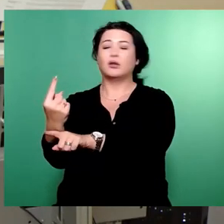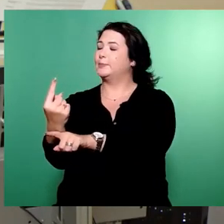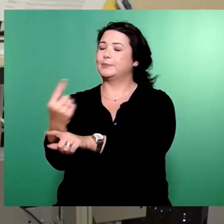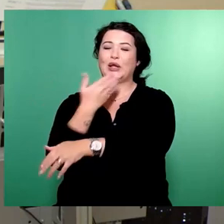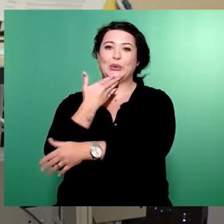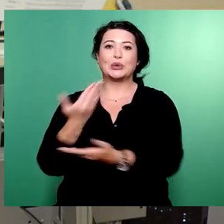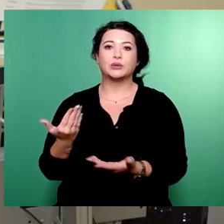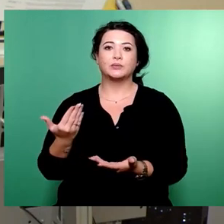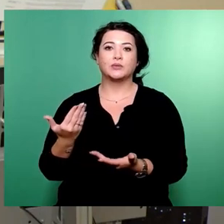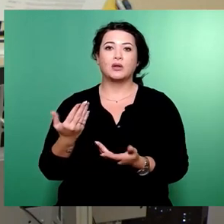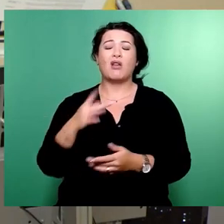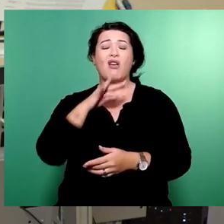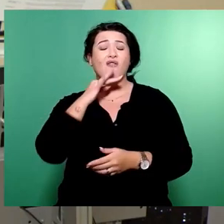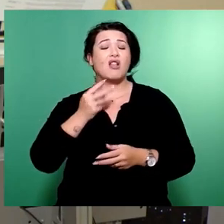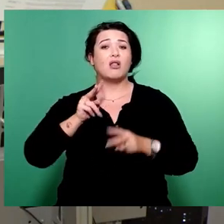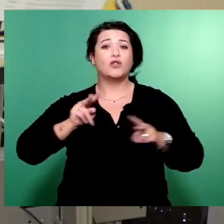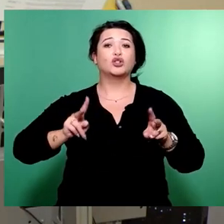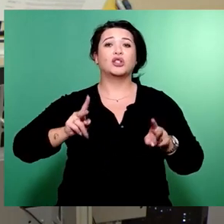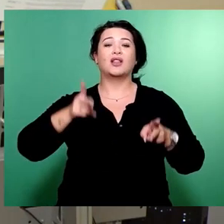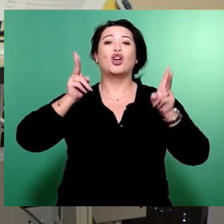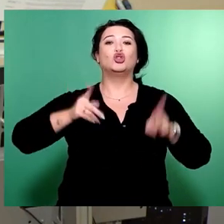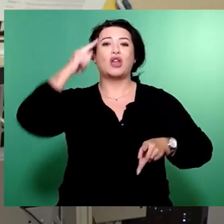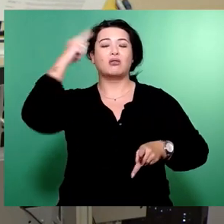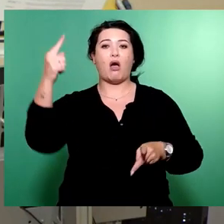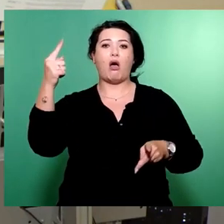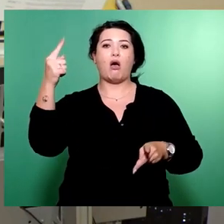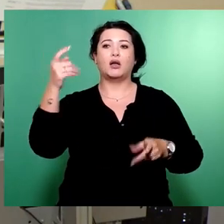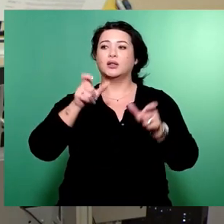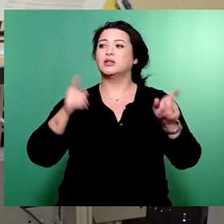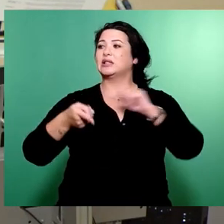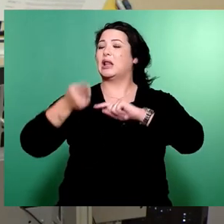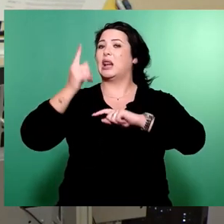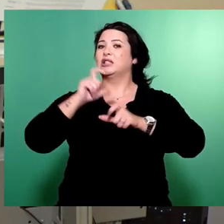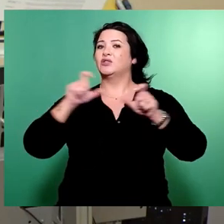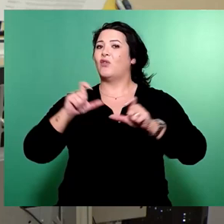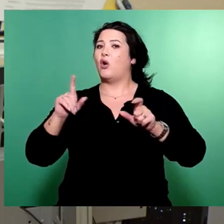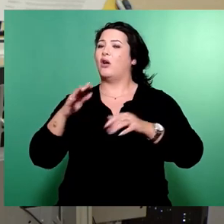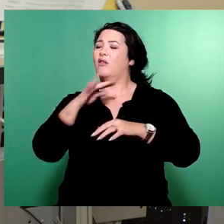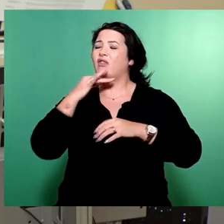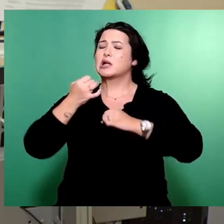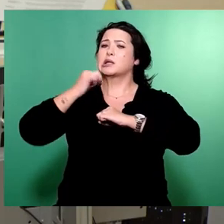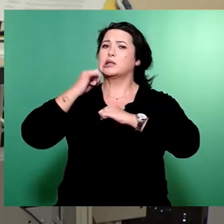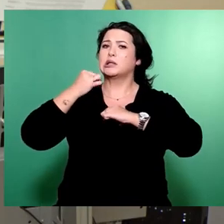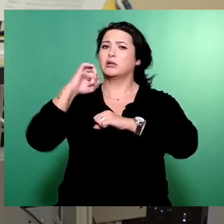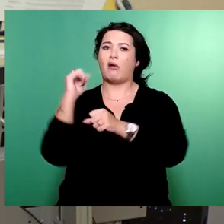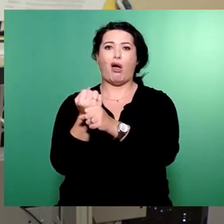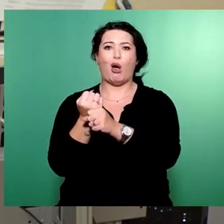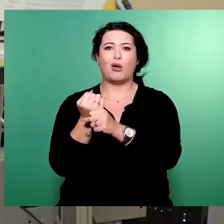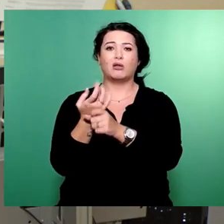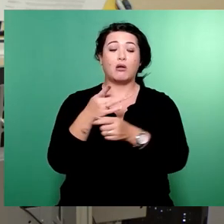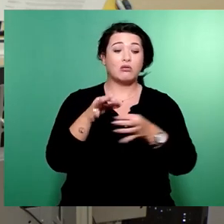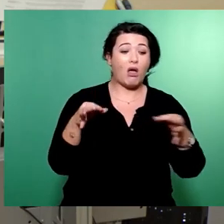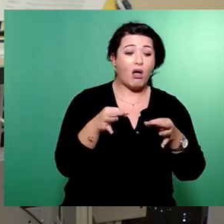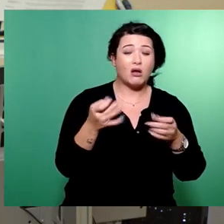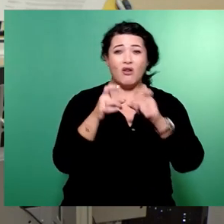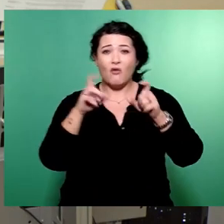Stadträtinnen und Stadträte haben in den vergangenen Wochen engagiert gearbeitet, an Tagen, an Wochenenden, in